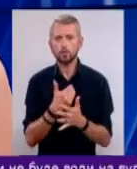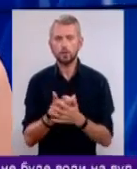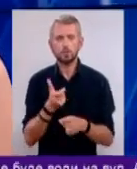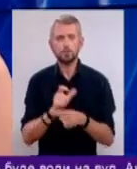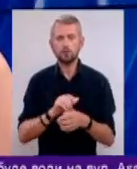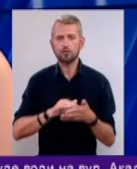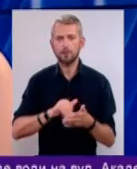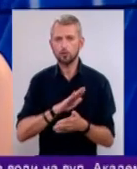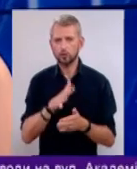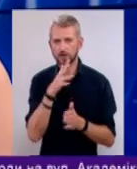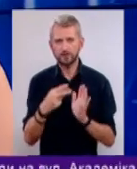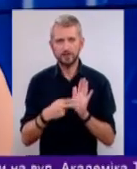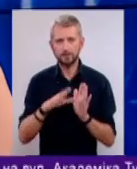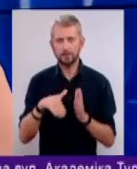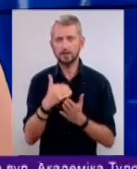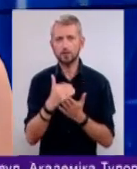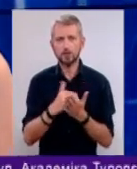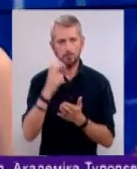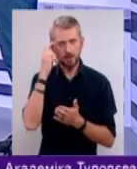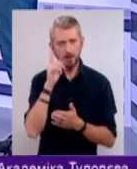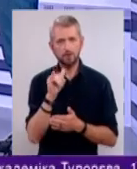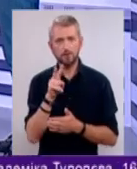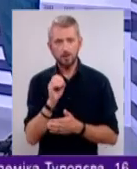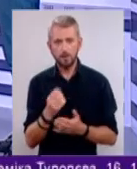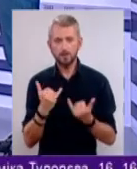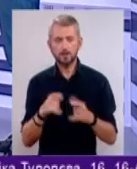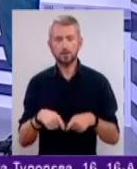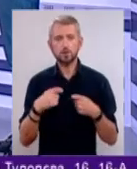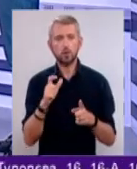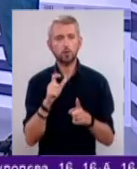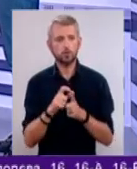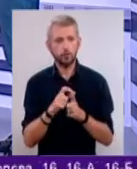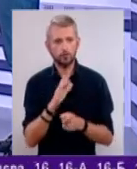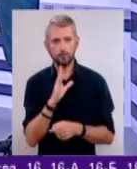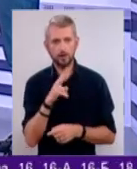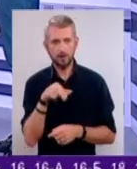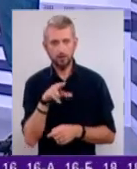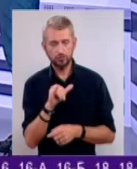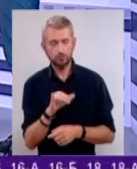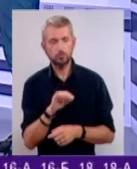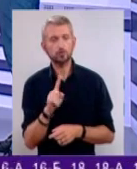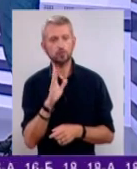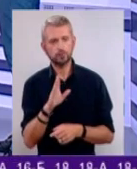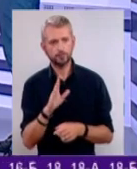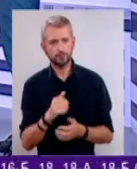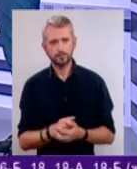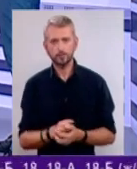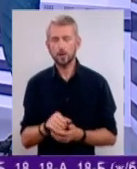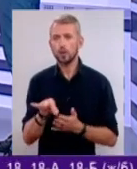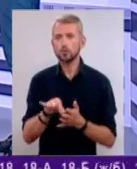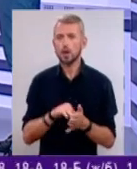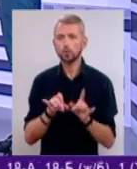пропустіться о 19-тій після програми «Київлайф». А зараз я залюбки передаю слово колезі. Владе, про що говоритимете? Одразу